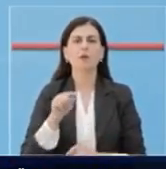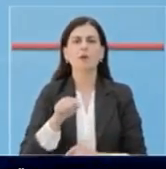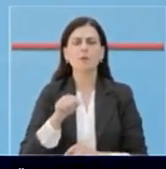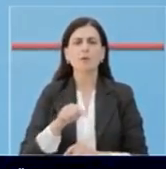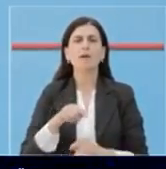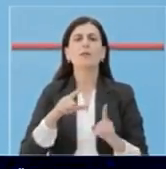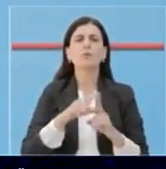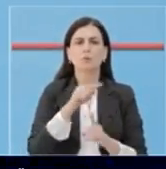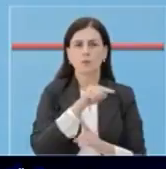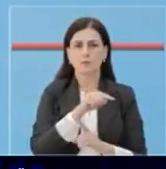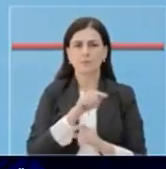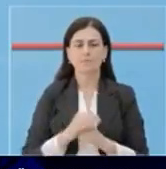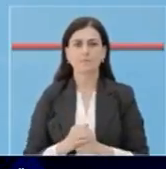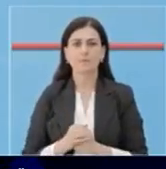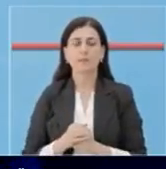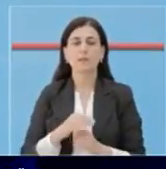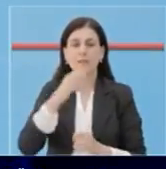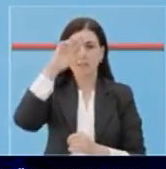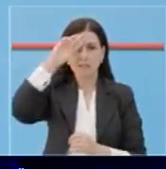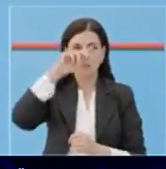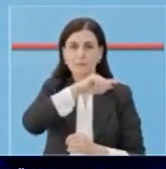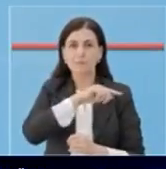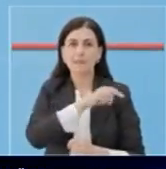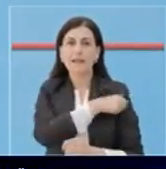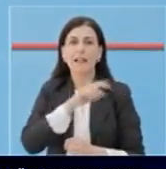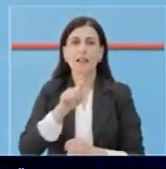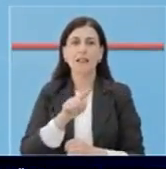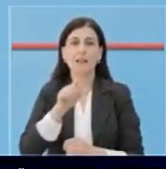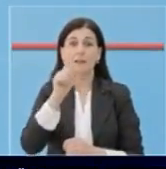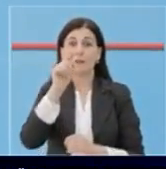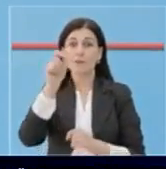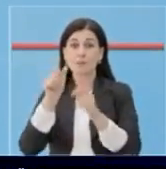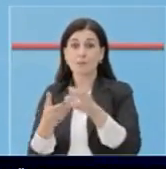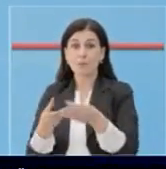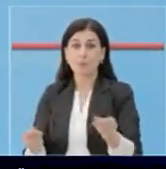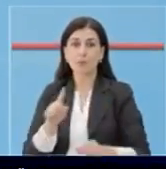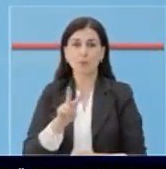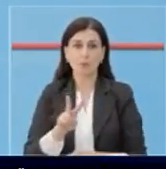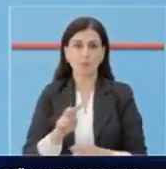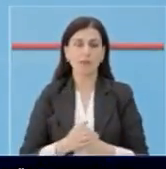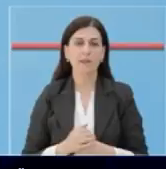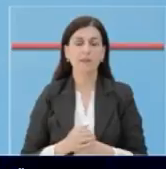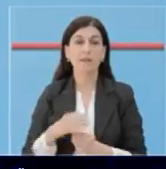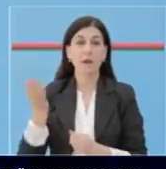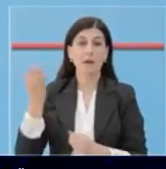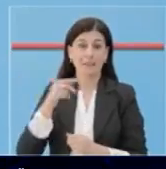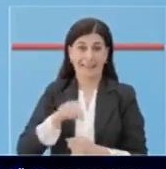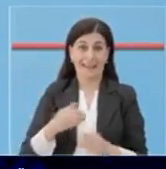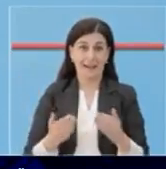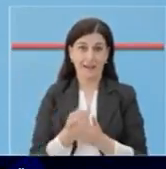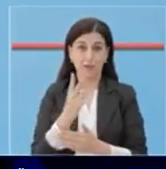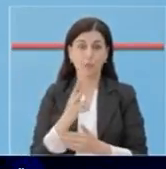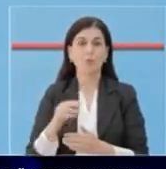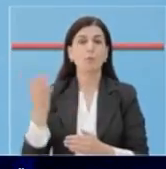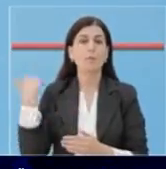përkatsisht për qarkun e dursit. Të shuruar janë 12 qytetarë. Rastet e reja janë kontakte të rasteve tashmo të